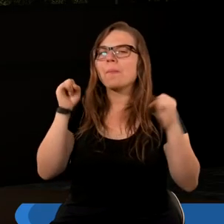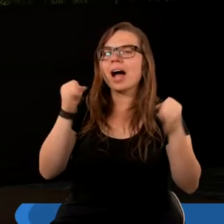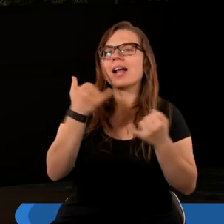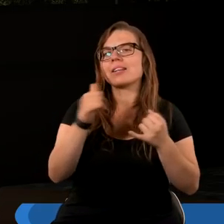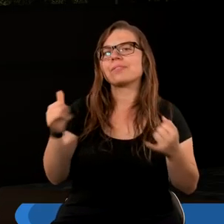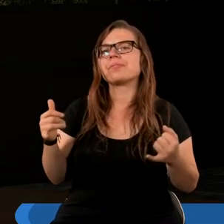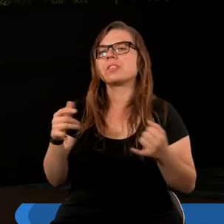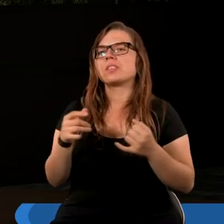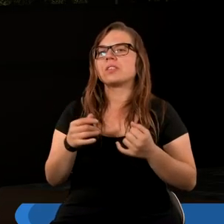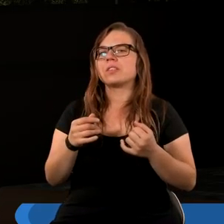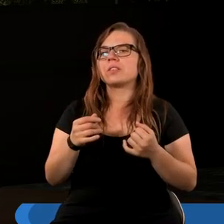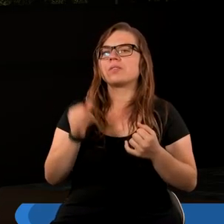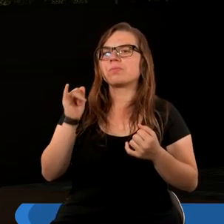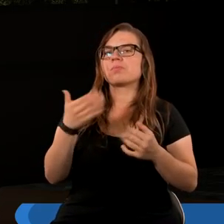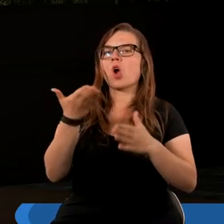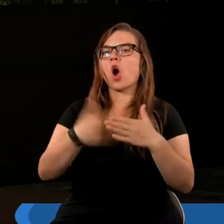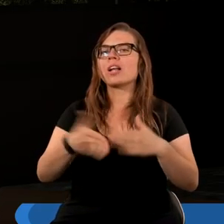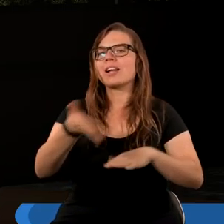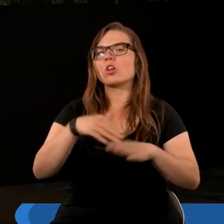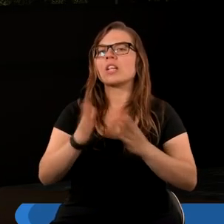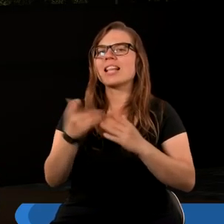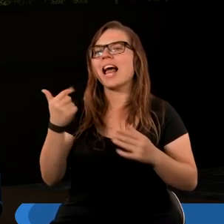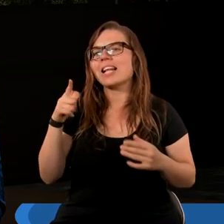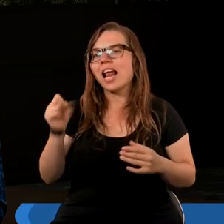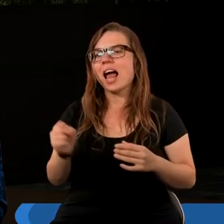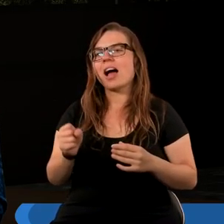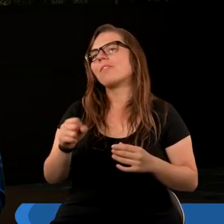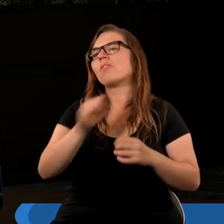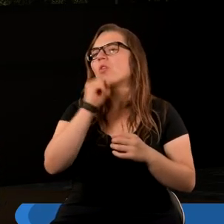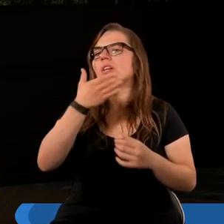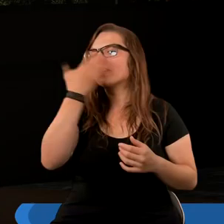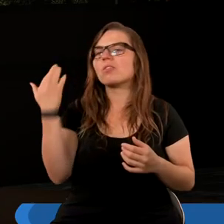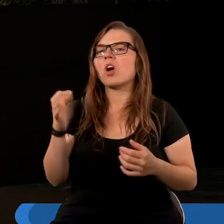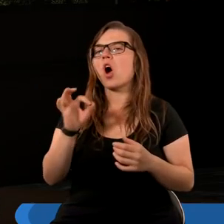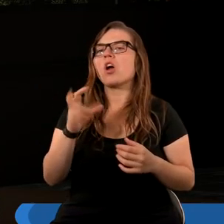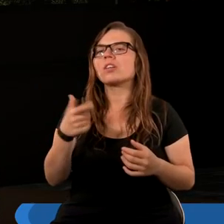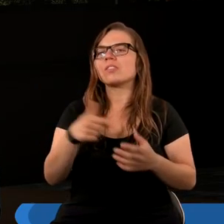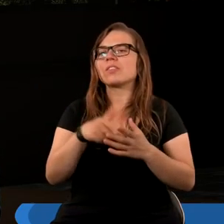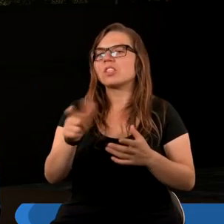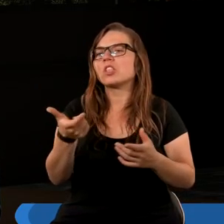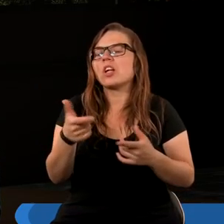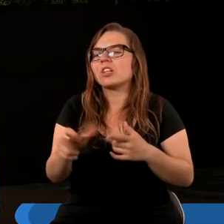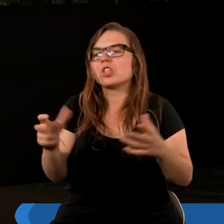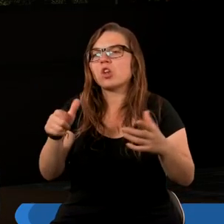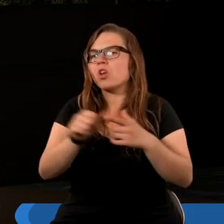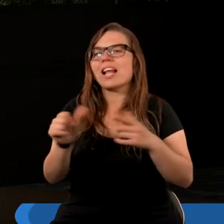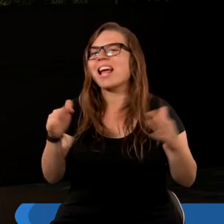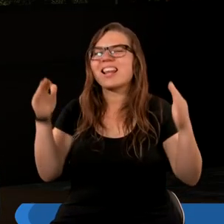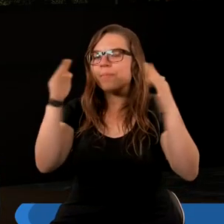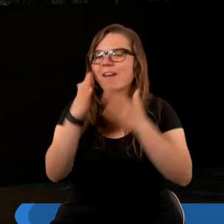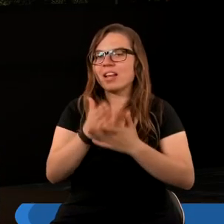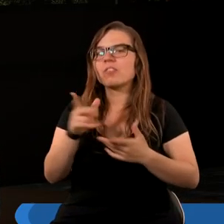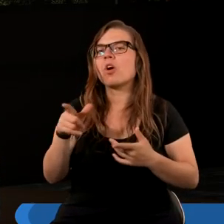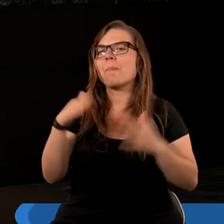i koźle, potem ostatni rozdział księgi Daniela, to w ogóle nie ma żadnych wątpliwości, że to nie jest papiestwo, bo tylko